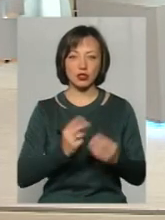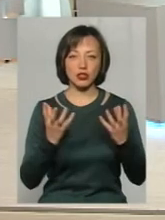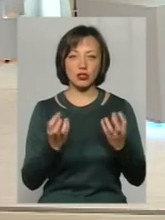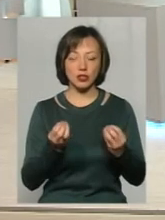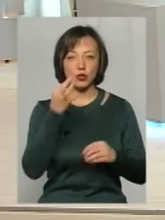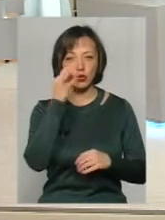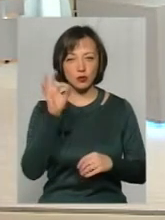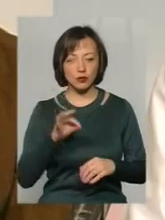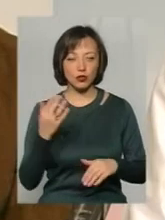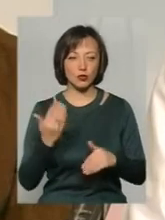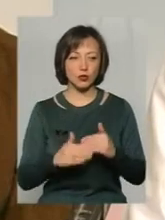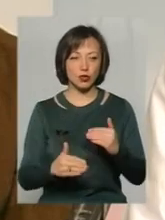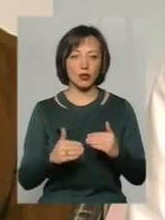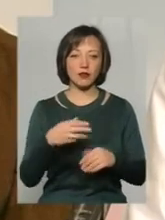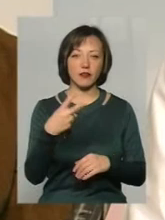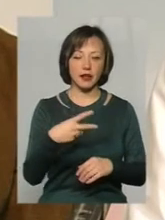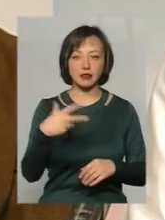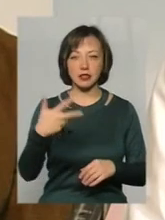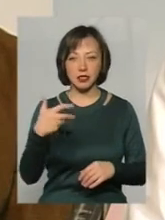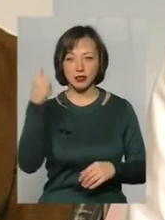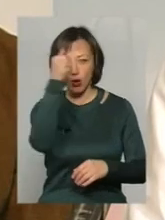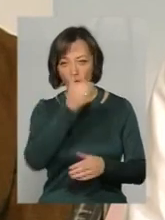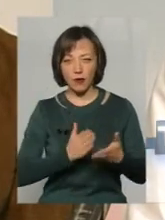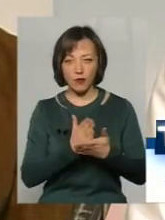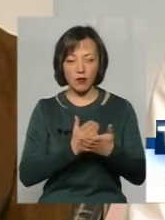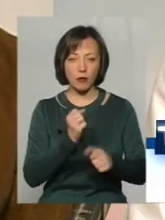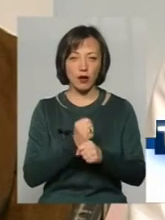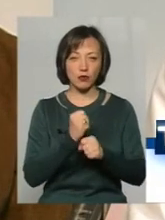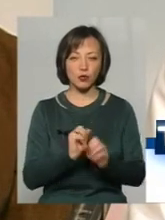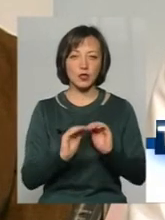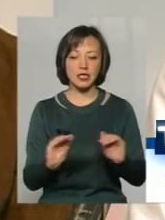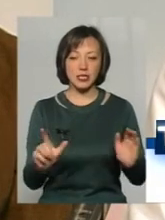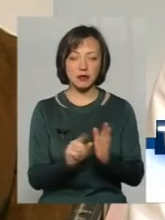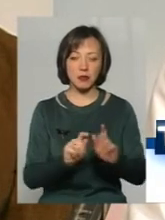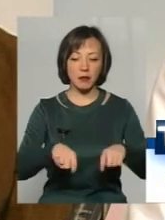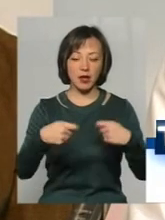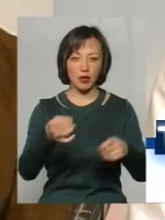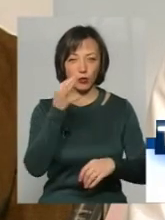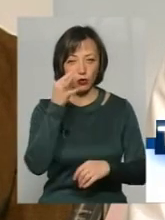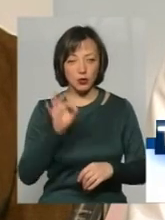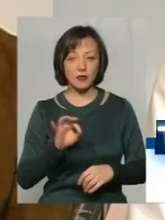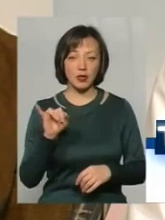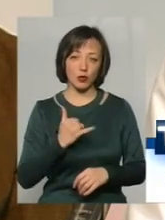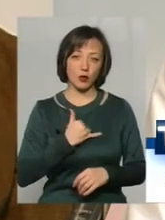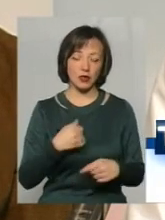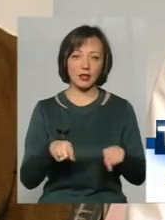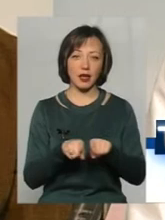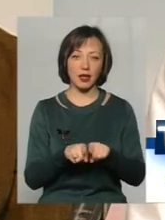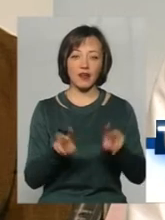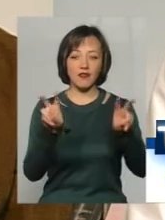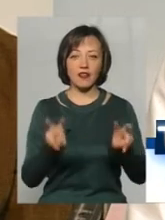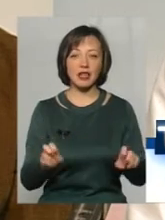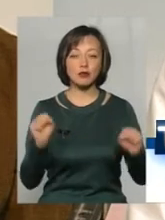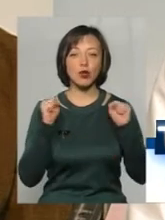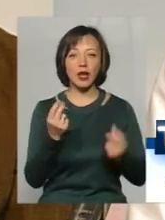досвідчені, які вже по 20-30 років працюють з дітьми і передають досвід. У нас такі види спорту